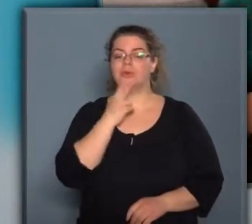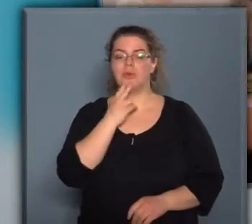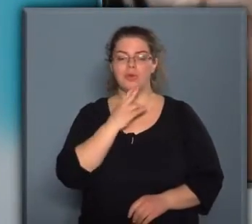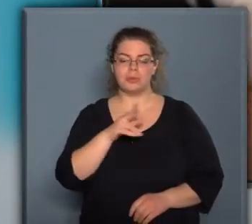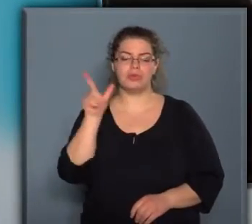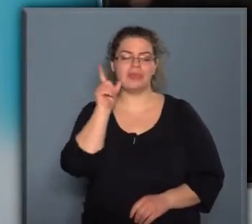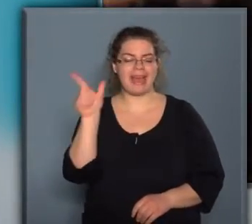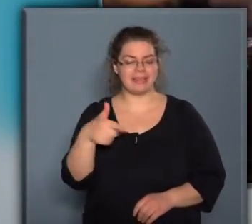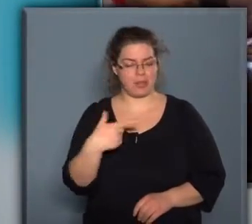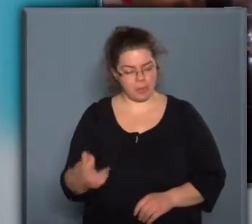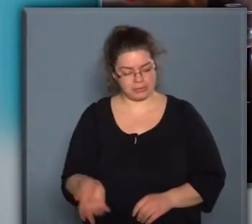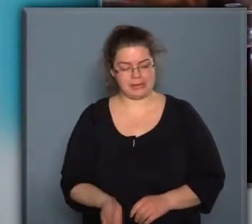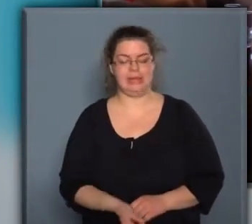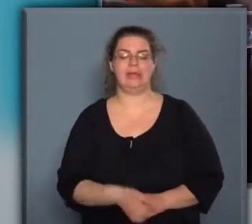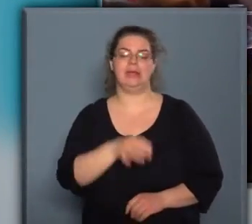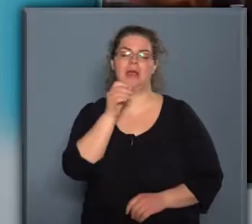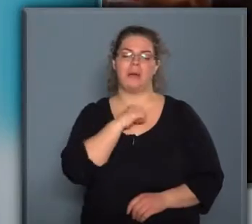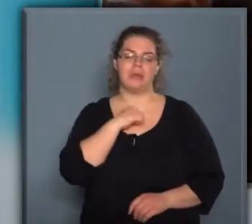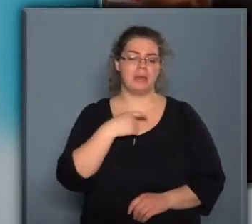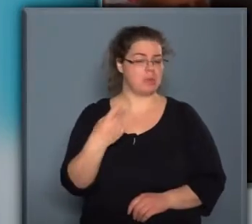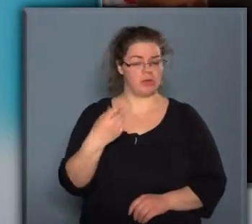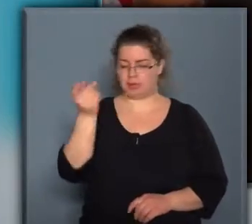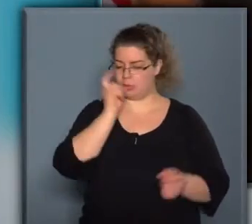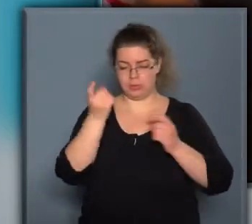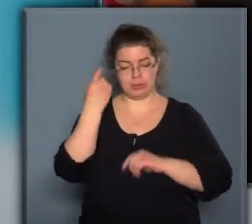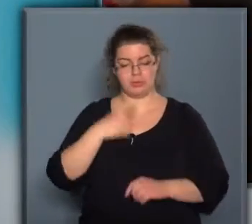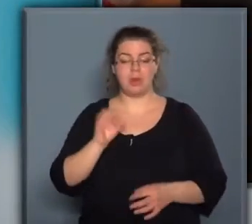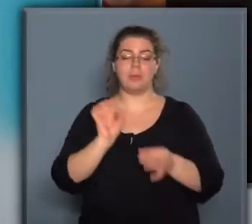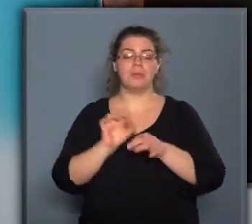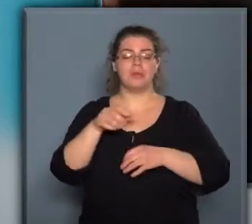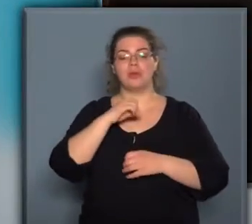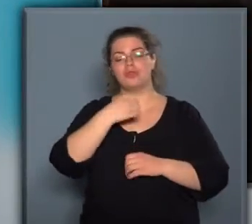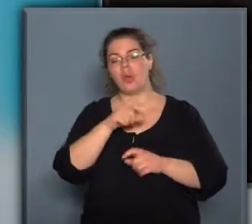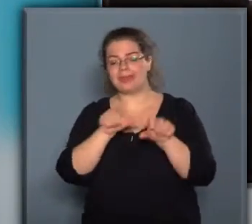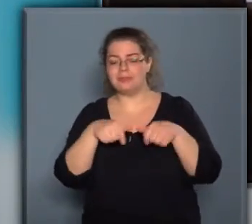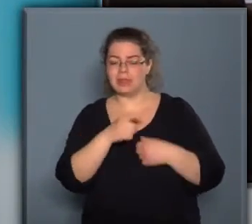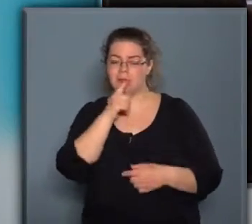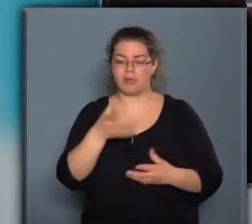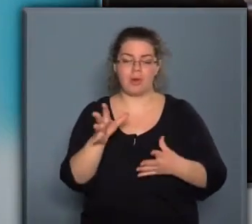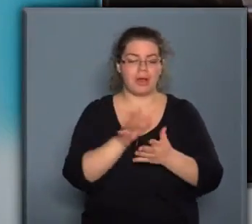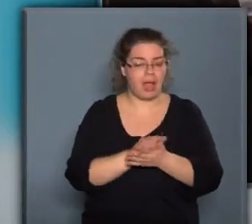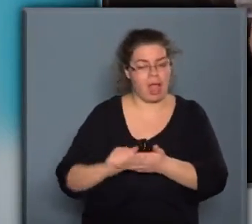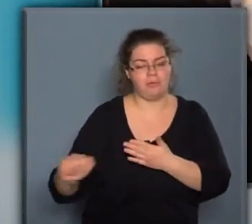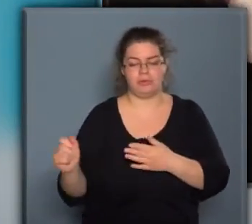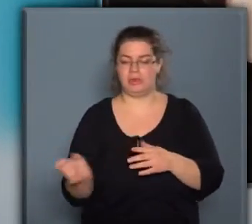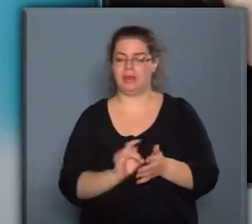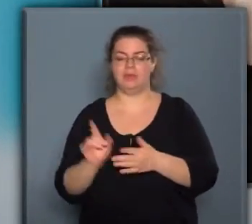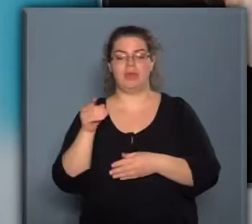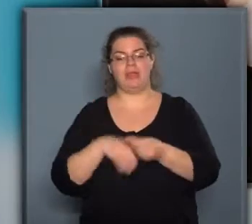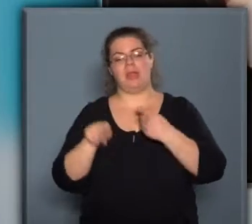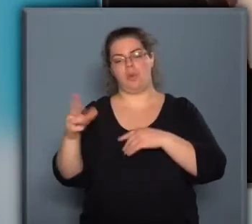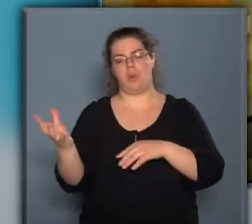Lászlóné Gabriála talán maga sem gondolta volna, hogy pont az ősőr kiflie fogy el mindegy szálig, és ezzel ő nyeri meg az idei